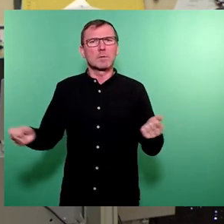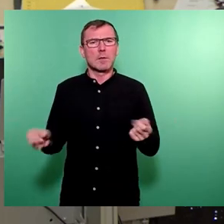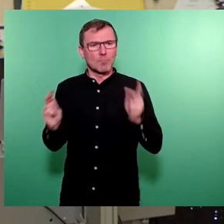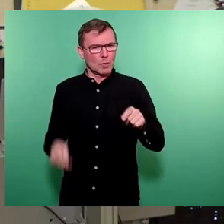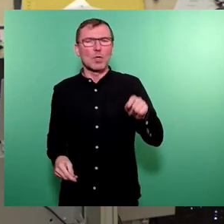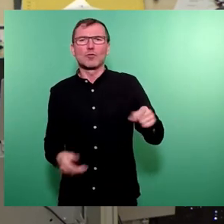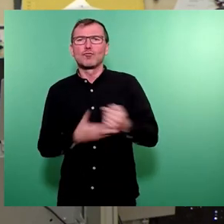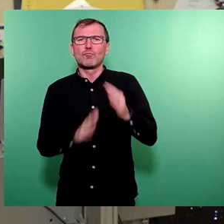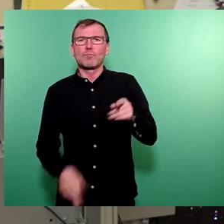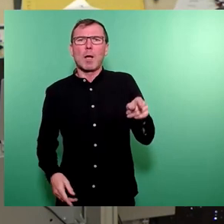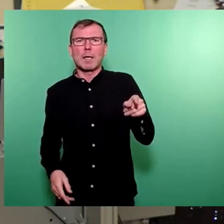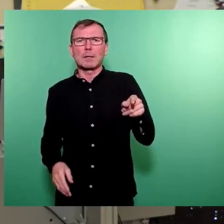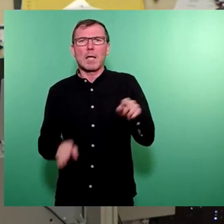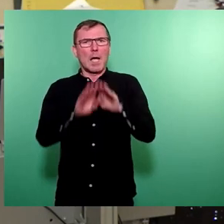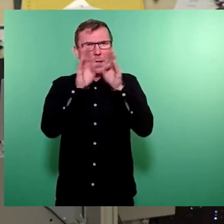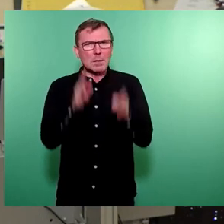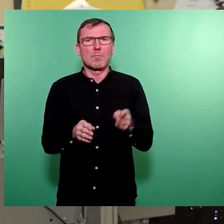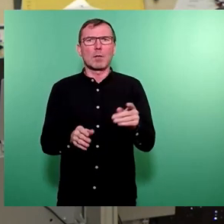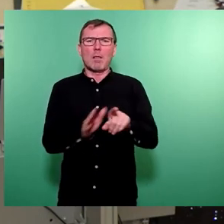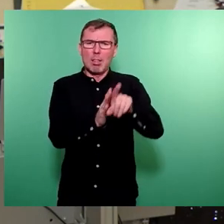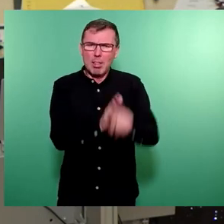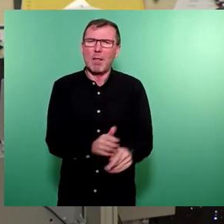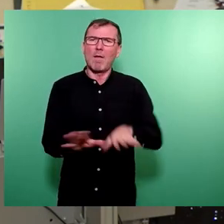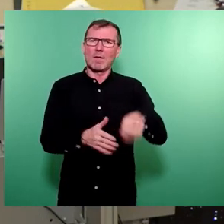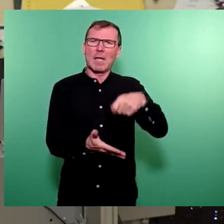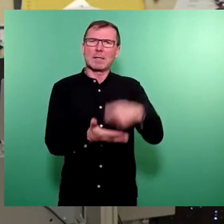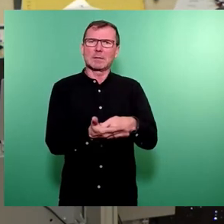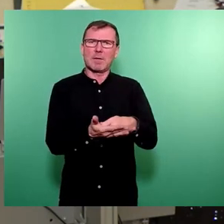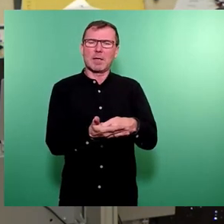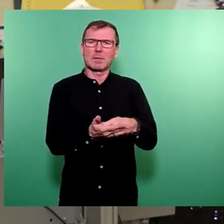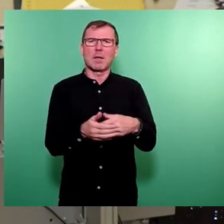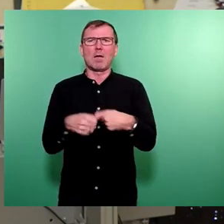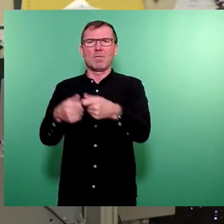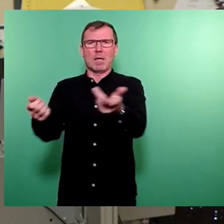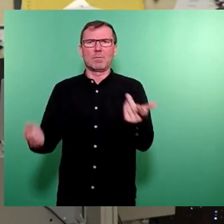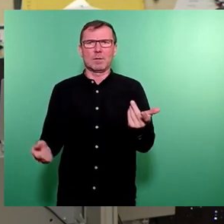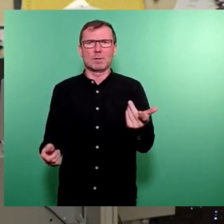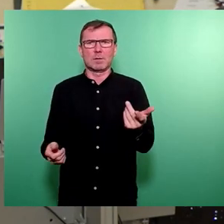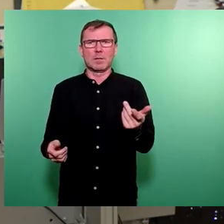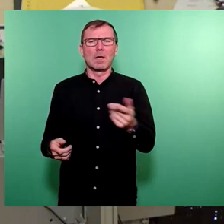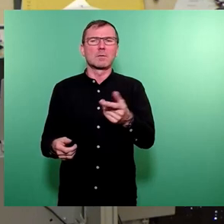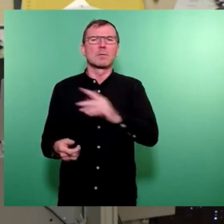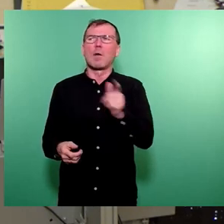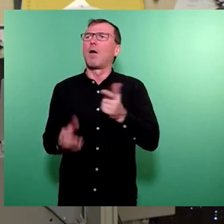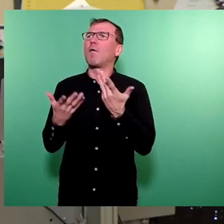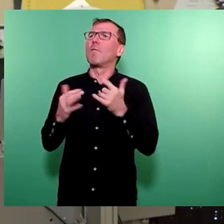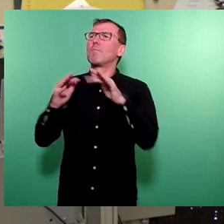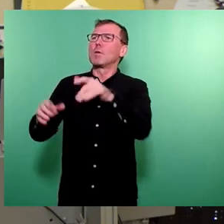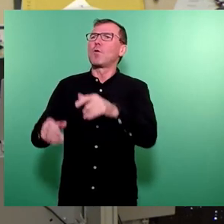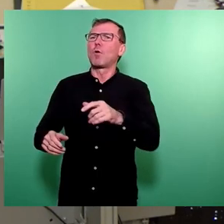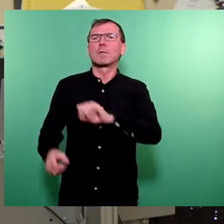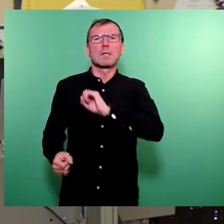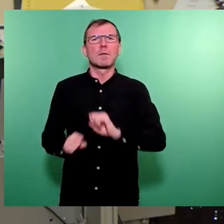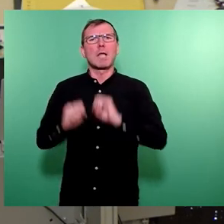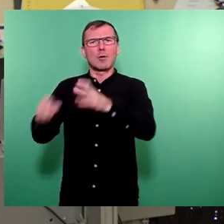Sparkasse Gebäude zu einem geringeren Verkehrswerte veräußern. Das heißt, die wird wahrscheinlich keine fünf Millionen einfach mal so ausschütten können. Das sind